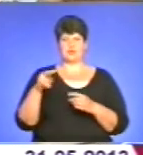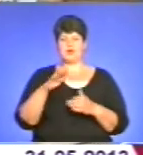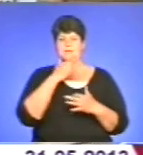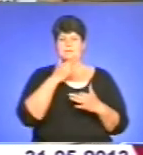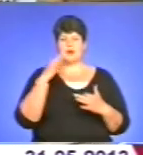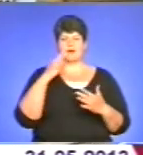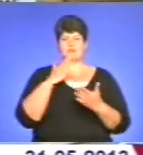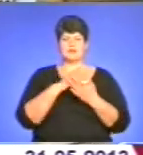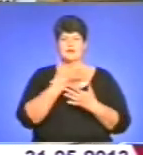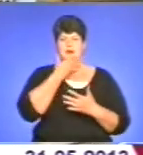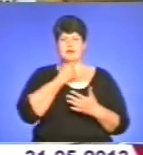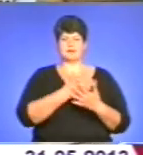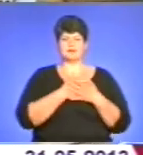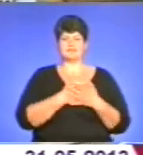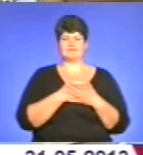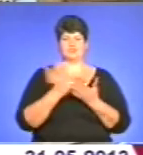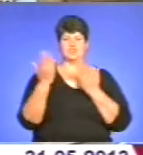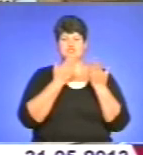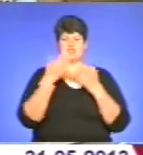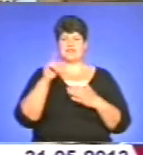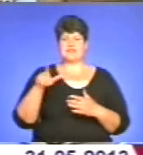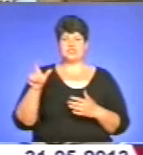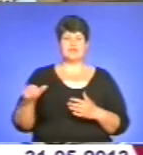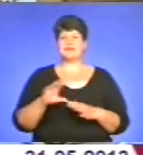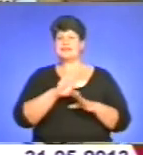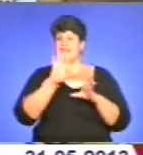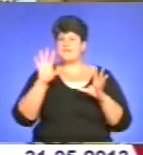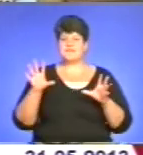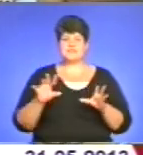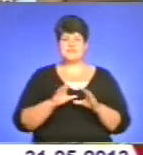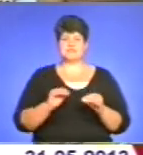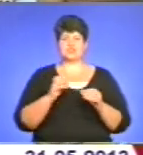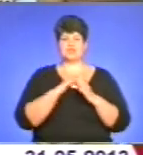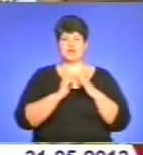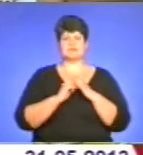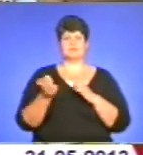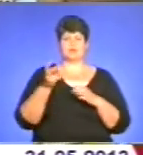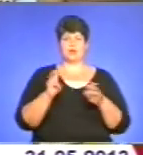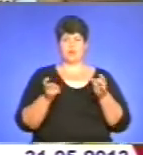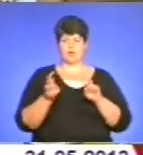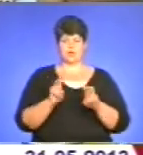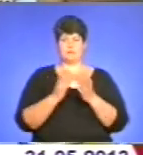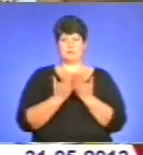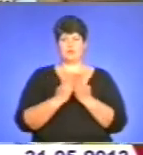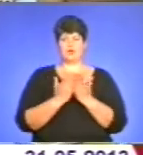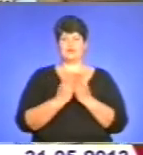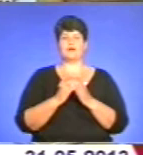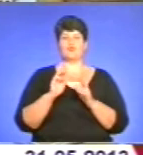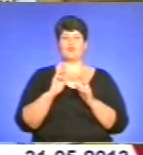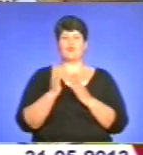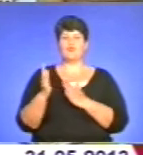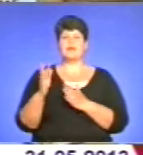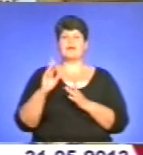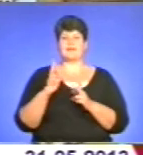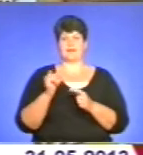гарних, активних читачів, але не всі вони так часто відвідують бібліотеку, як Іван. Тому що,